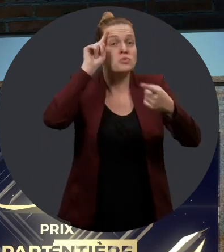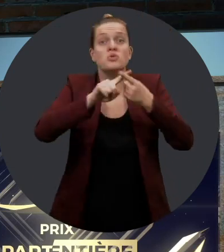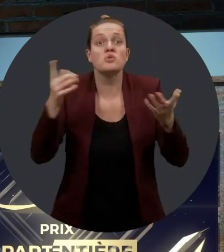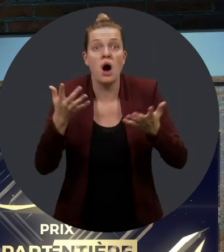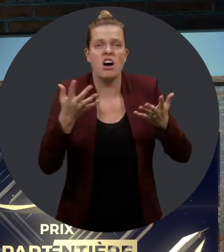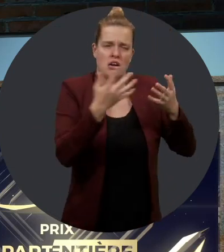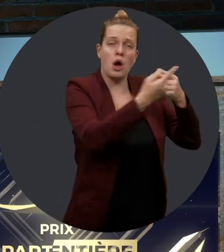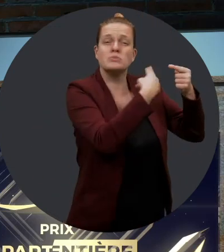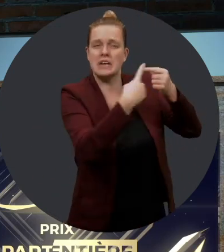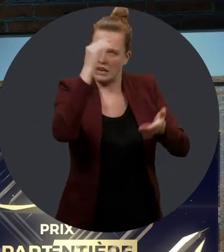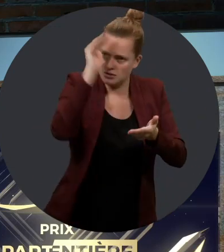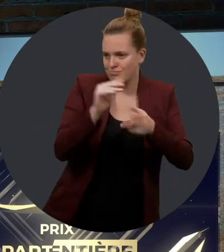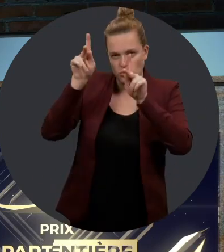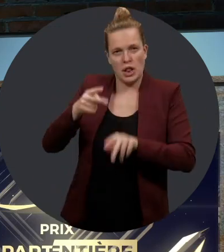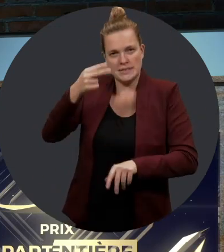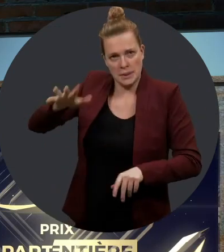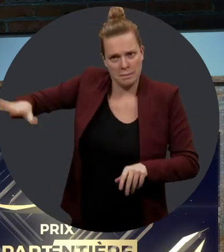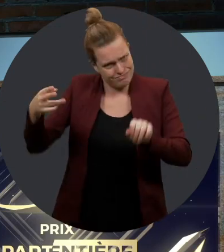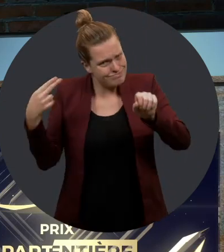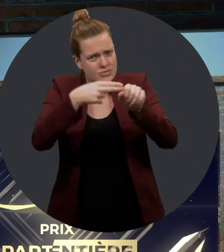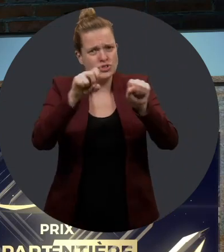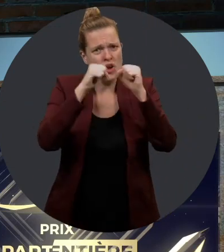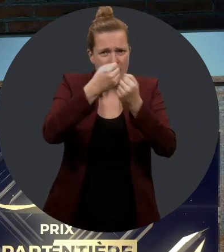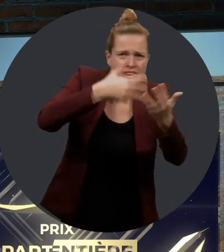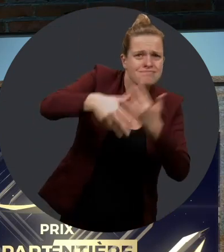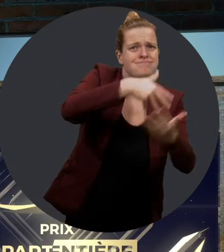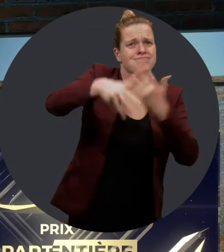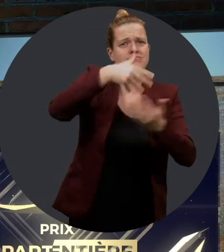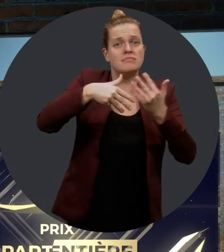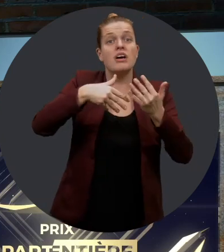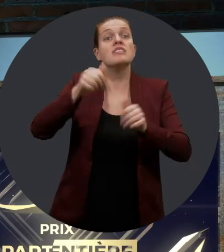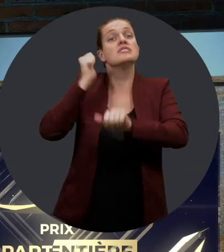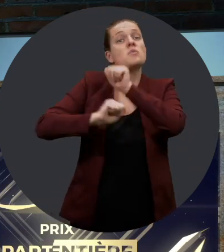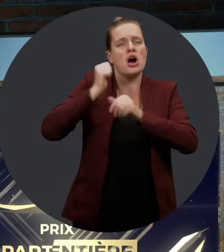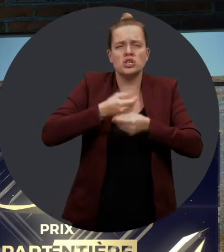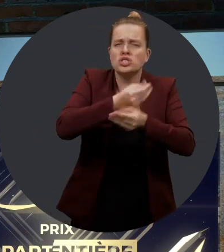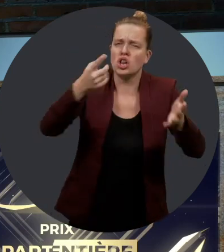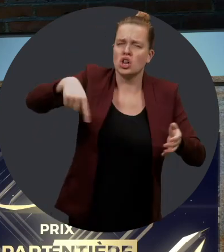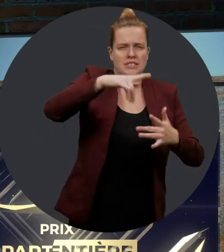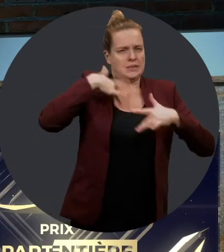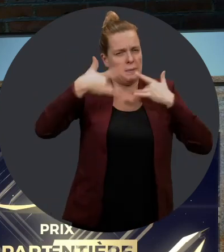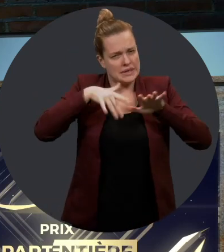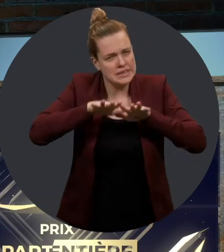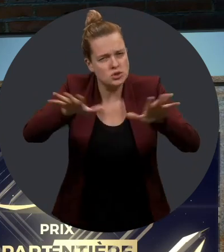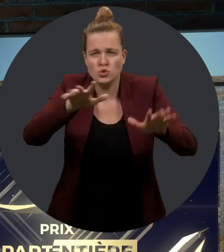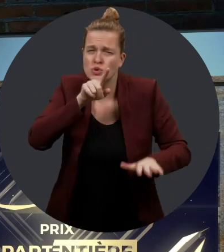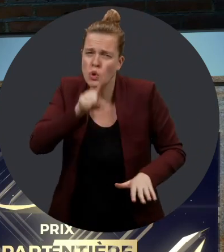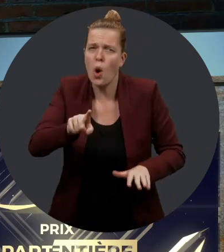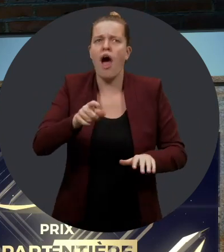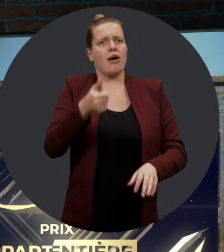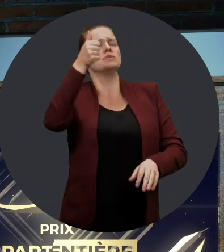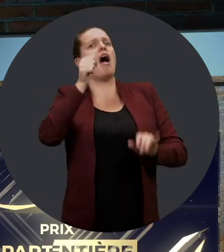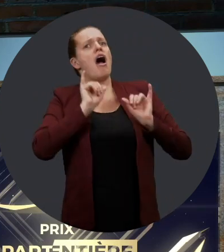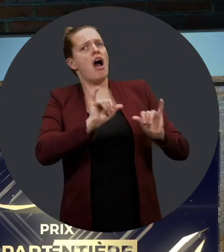se sont vraiment démarquées pour réduire les obstacles à la participation sociale des personnes handicapées. Ces histoires vous sensibiliseront sans